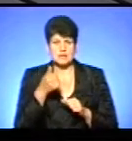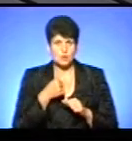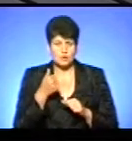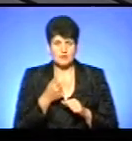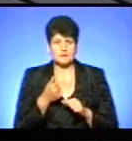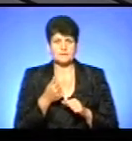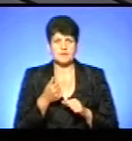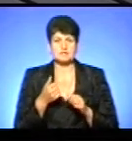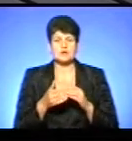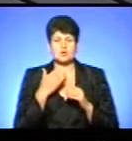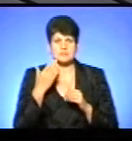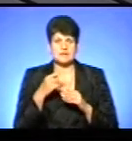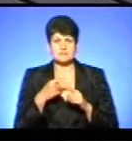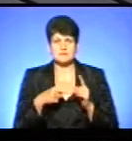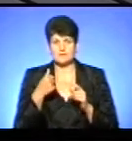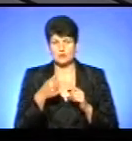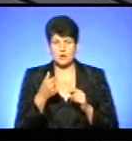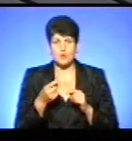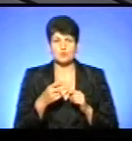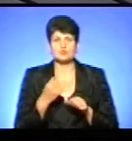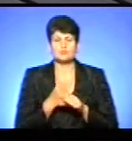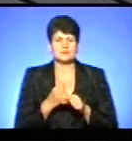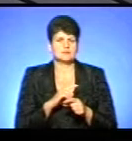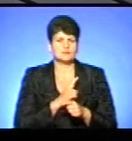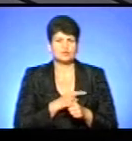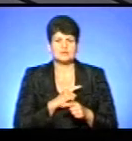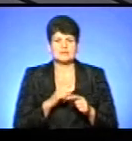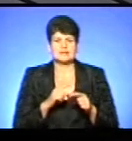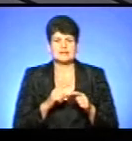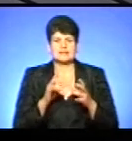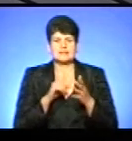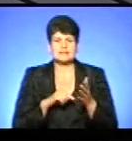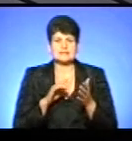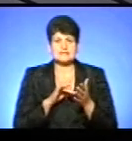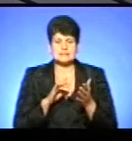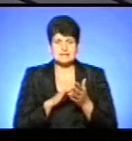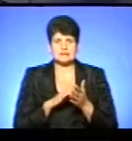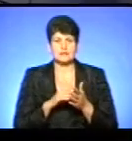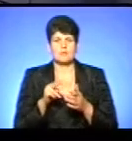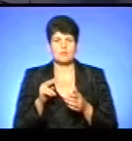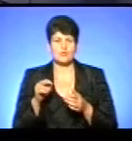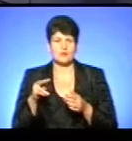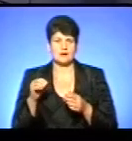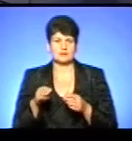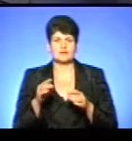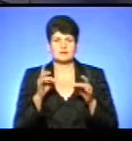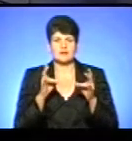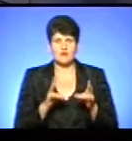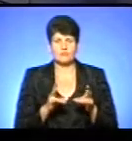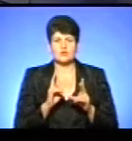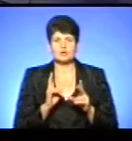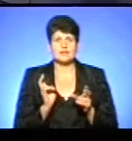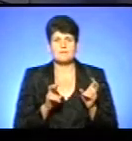останні півтори року ми зробили найпотужніший центр політравми, який сьогодні успішно працює в Тернополі, їх тільки не